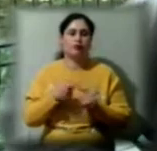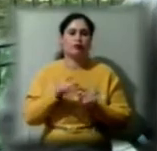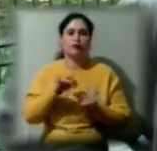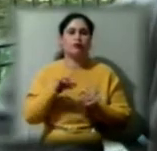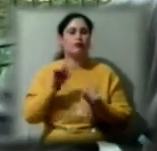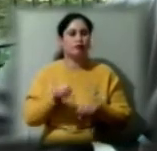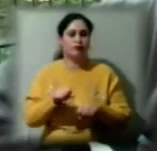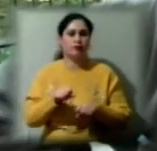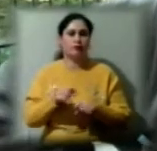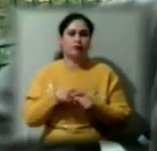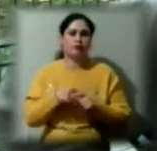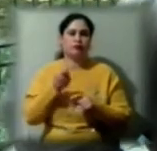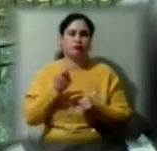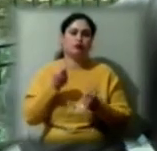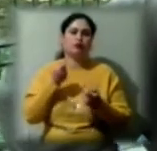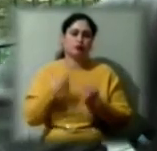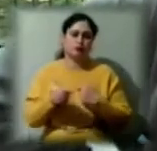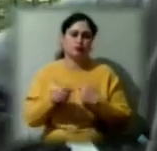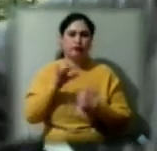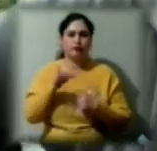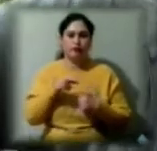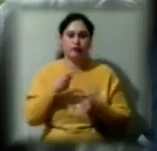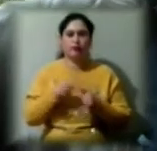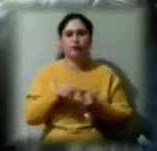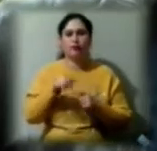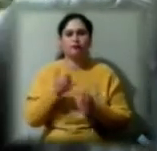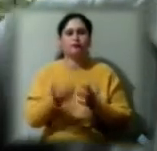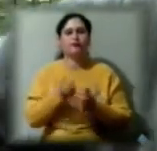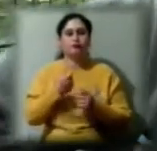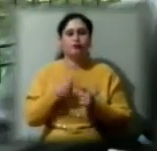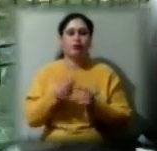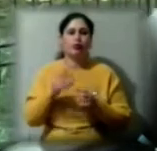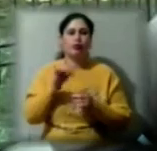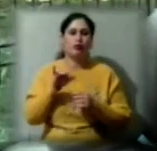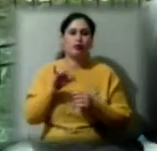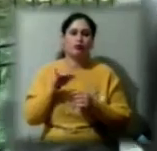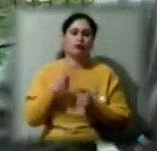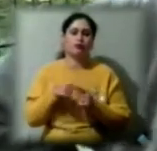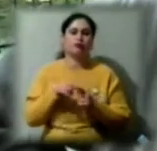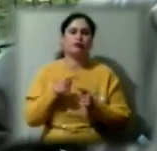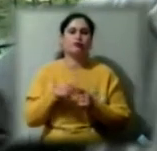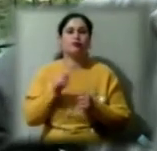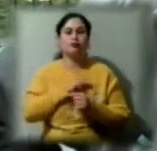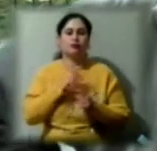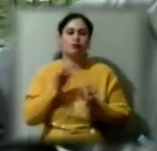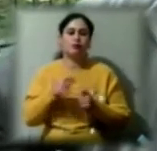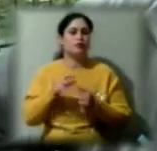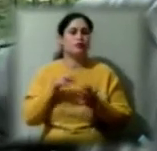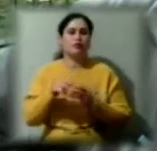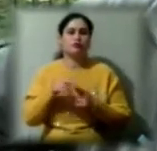відозмінюватись. Те, що рахеологом взято для наукового опрацювання, може не війти до складу